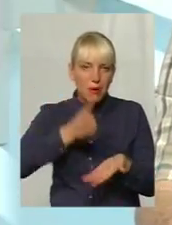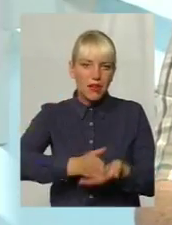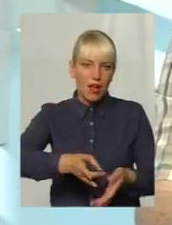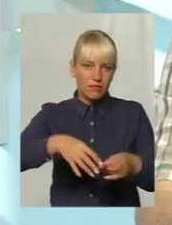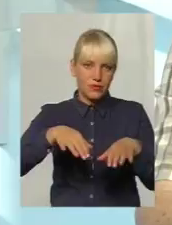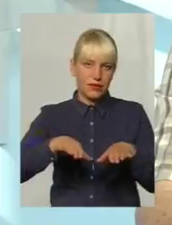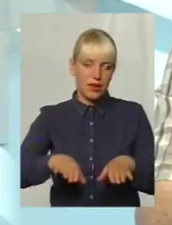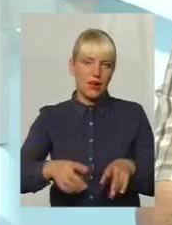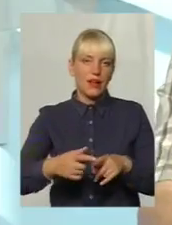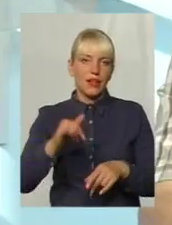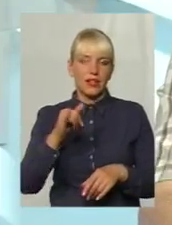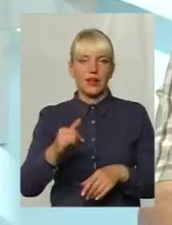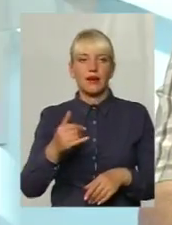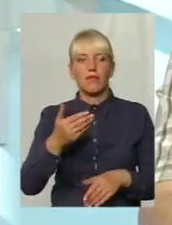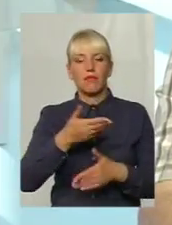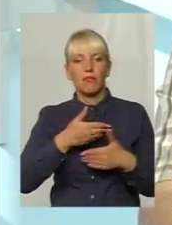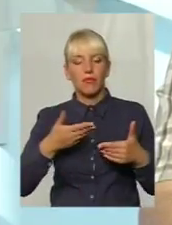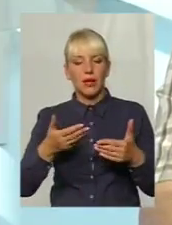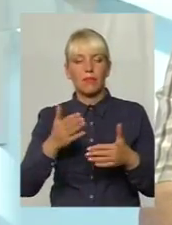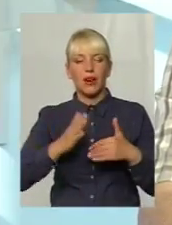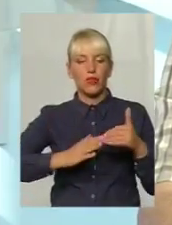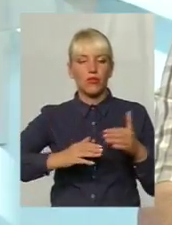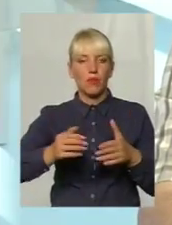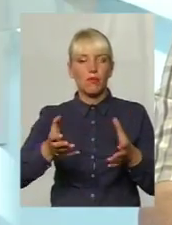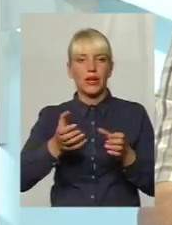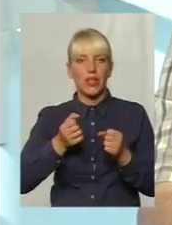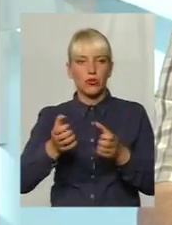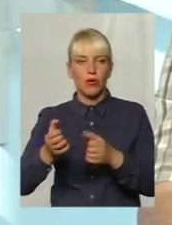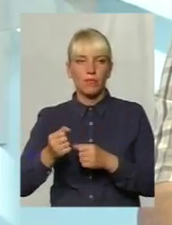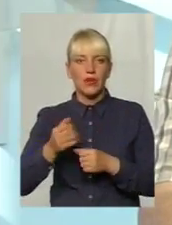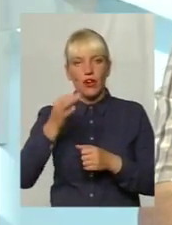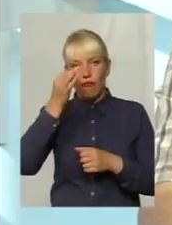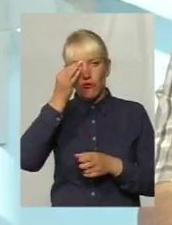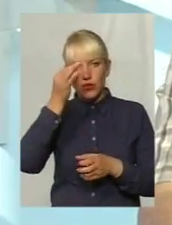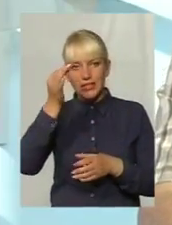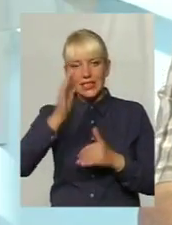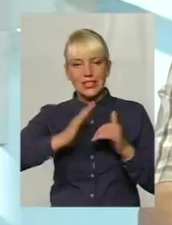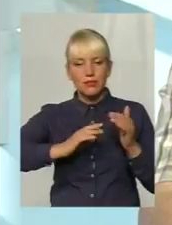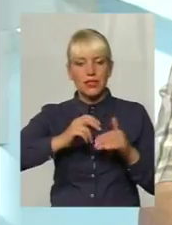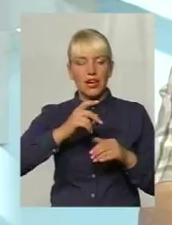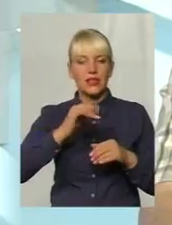Ми практикували прийом вузьких спеціалістів в амбулаторіях. Теж по певному графіку.